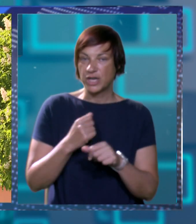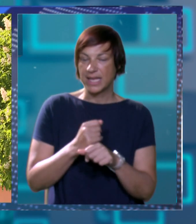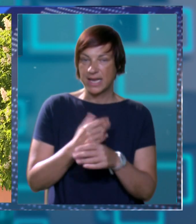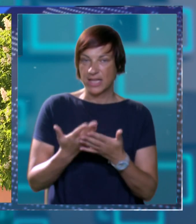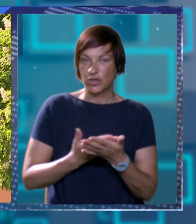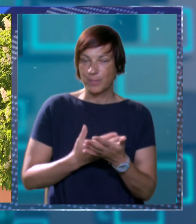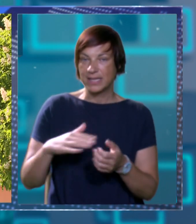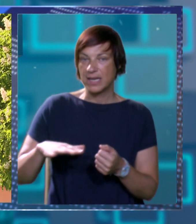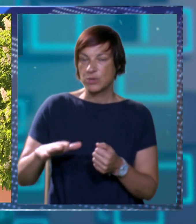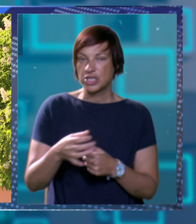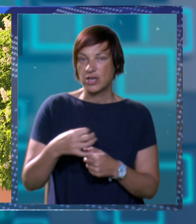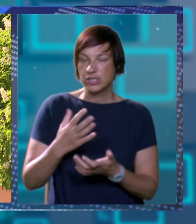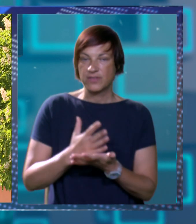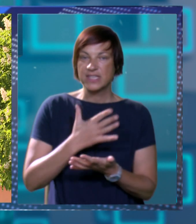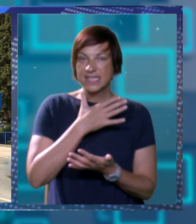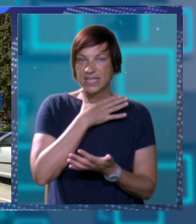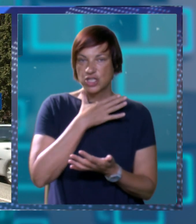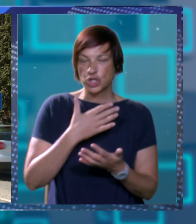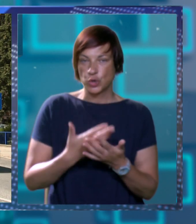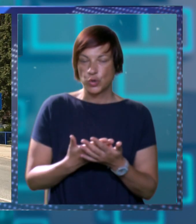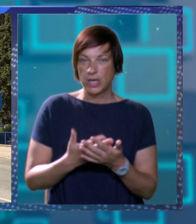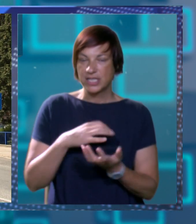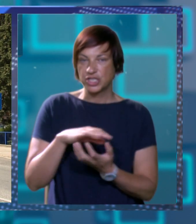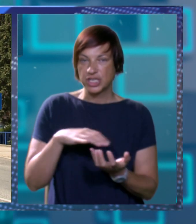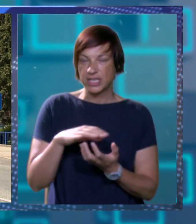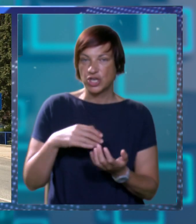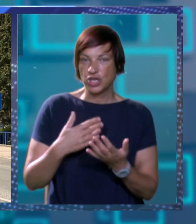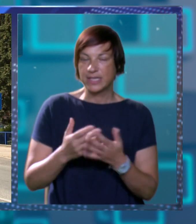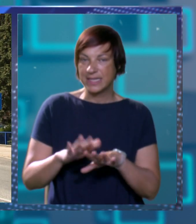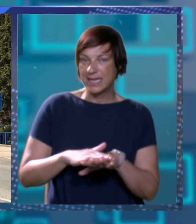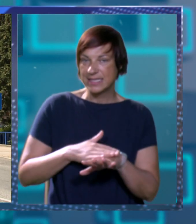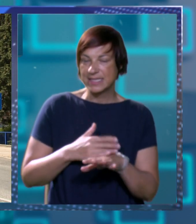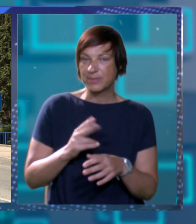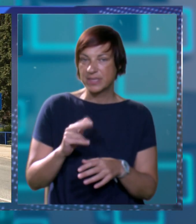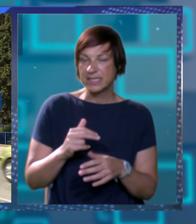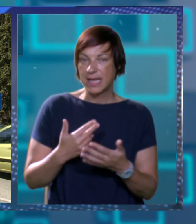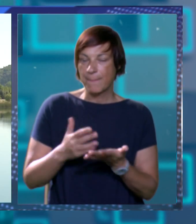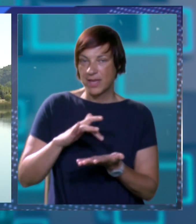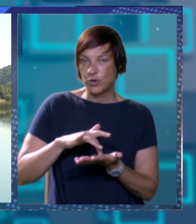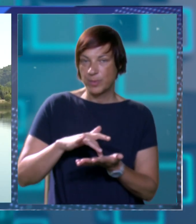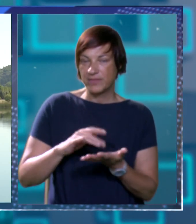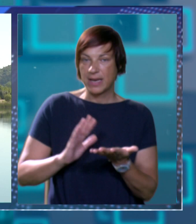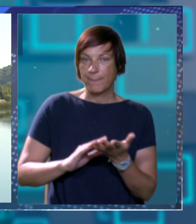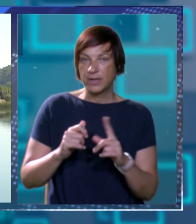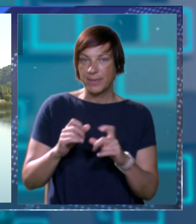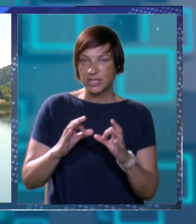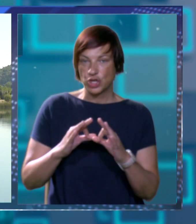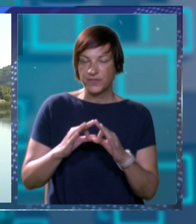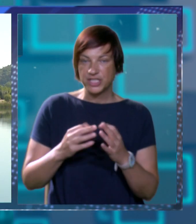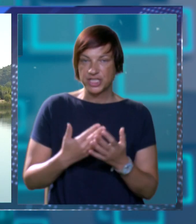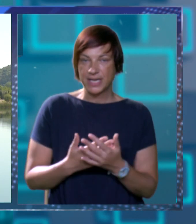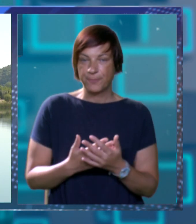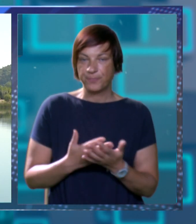i radnog materijala učenicima osnovnih i srednjih škola čiji roditelji odnosno skrbnici imaju prebivalište na području grada